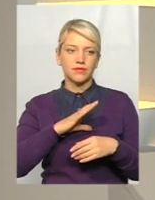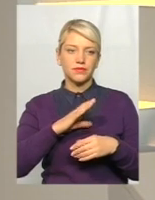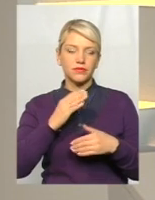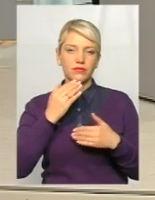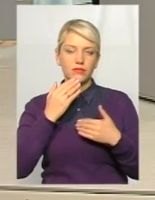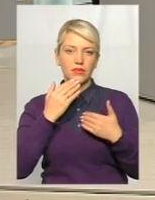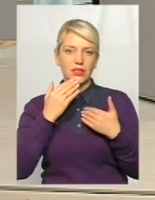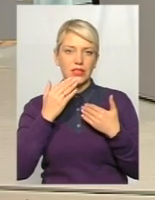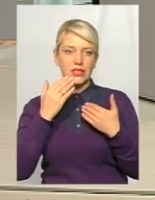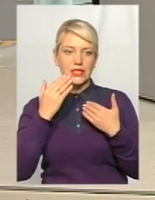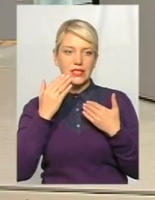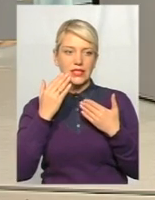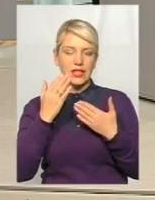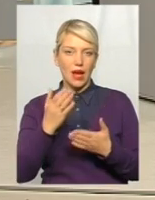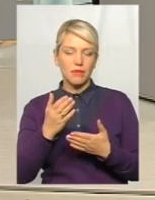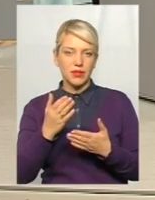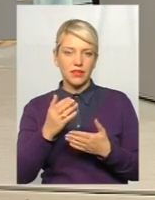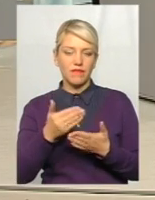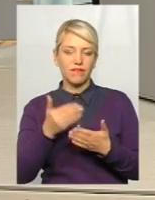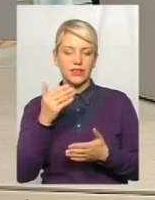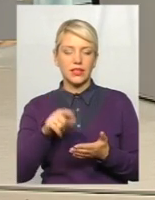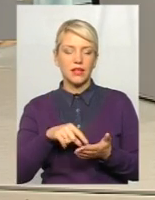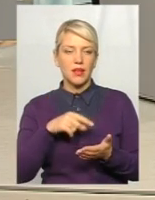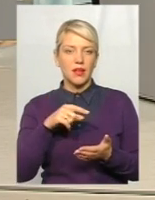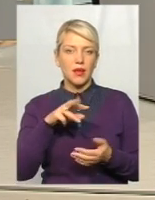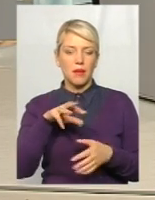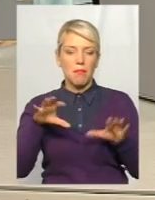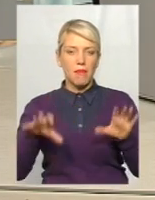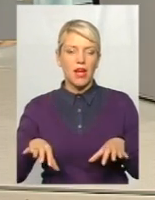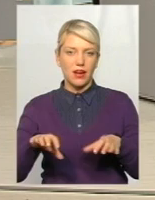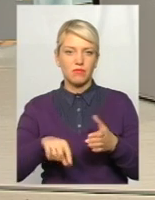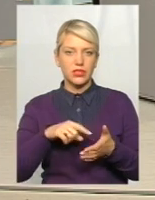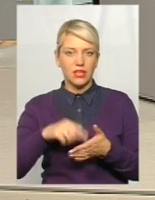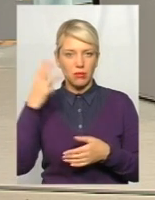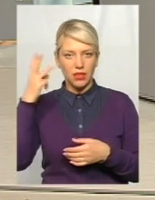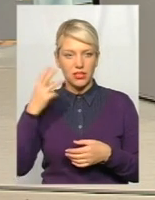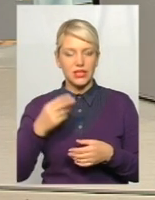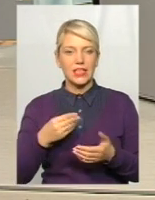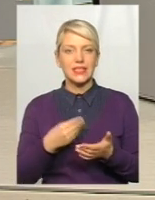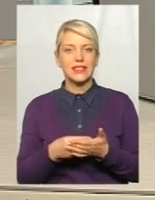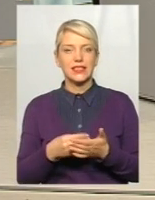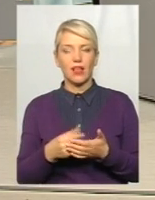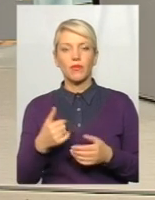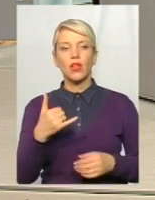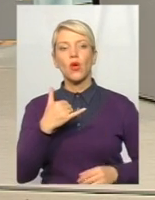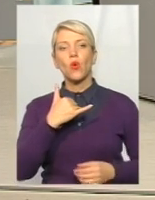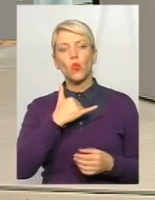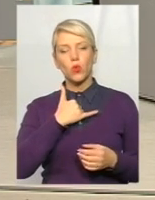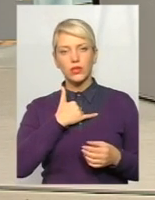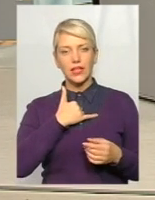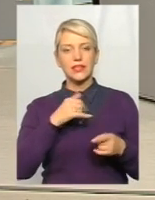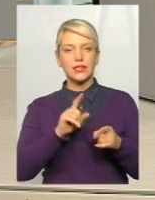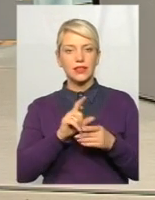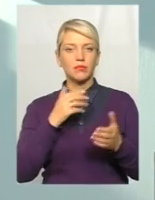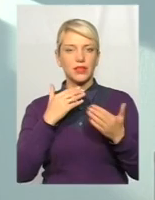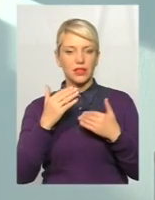мера Хмельницького, що от все починає. Щодо ціни, у нас принциповий підхід до того, що ми патріотична компанія,